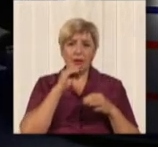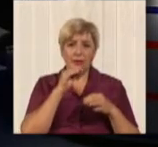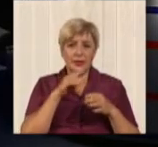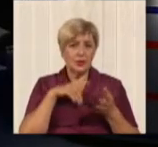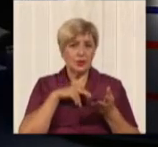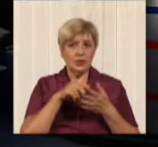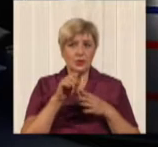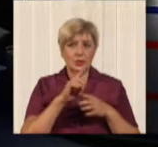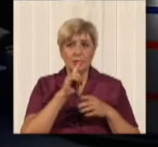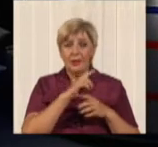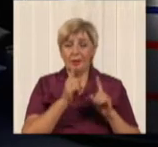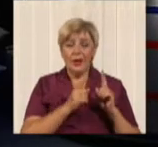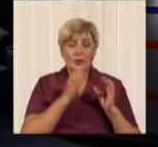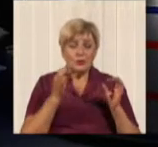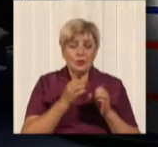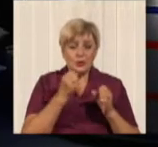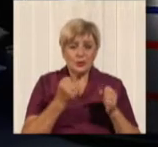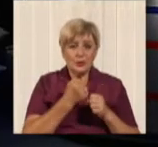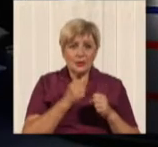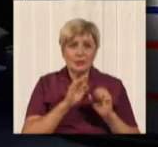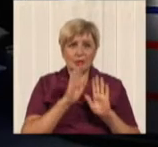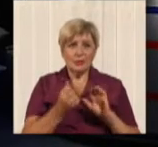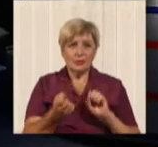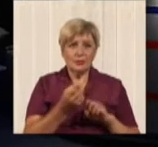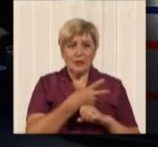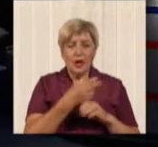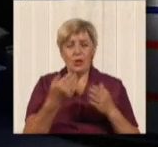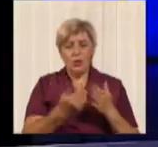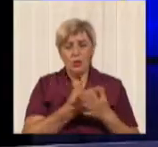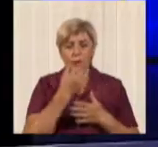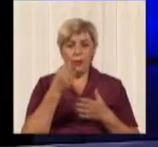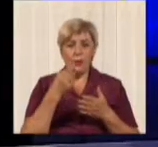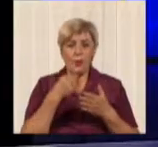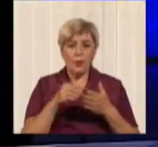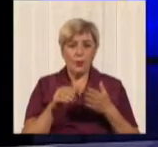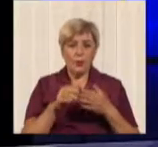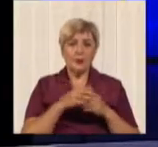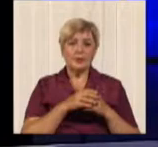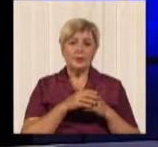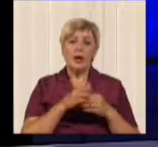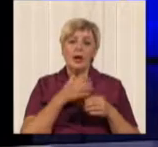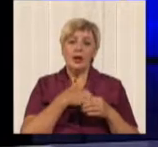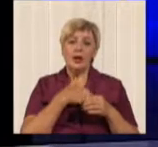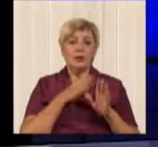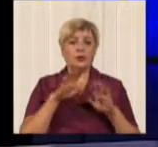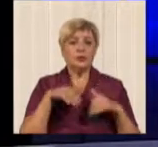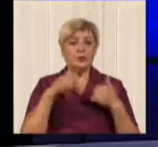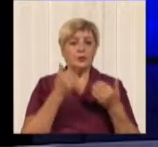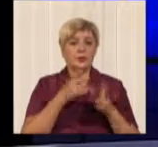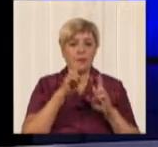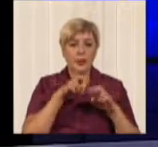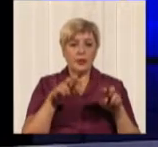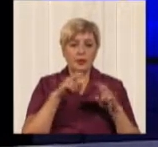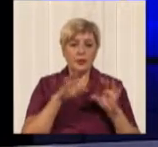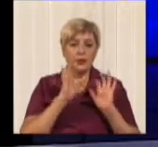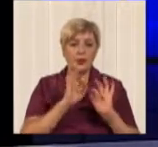там невозможно с ними ничего сделать уже. Ну, власне, вот про якість комфорта, так далее, хочу запропонувати переглянути